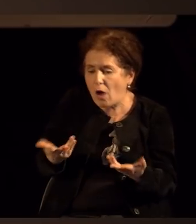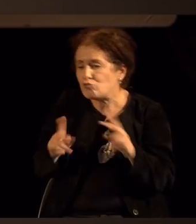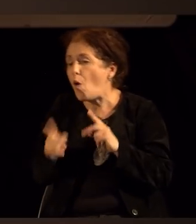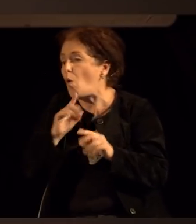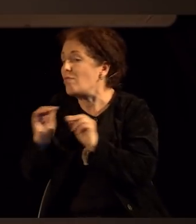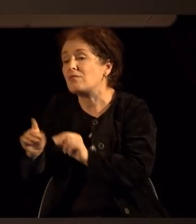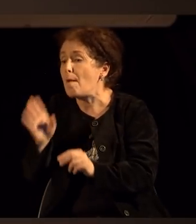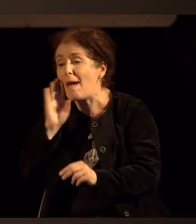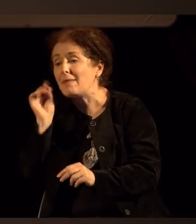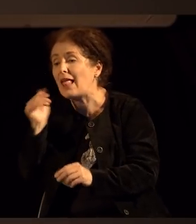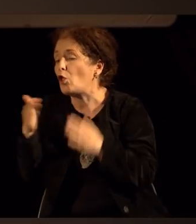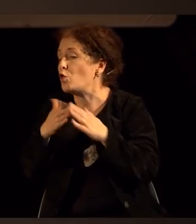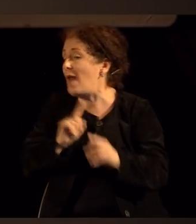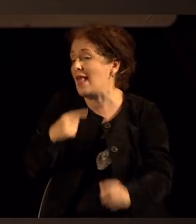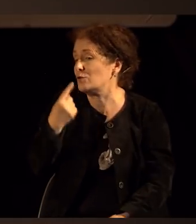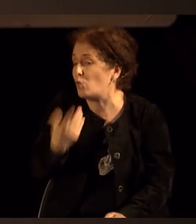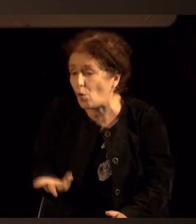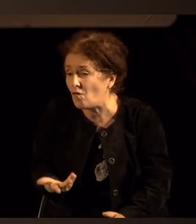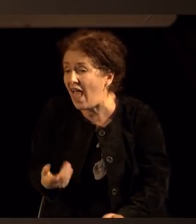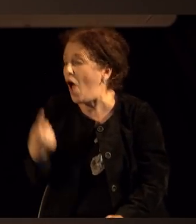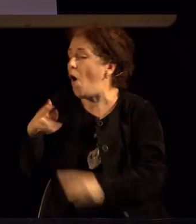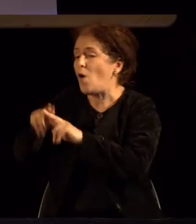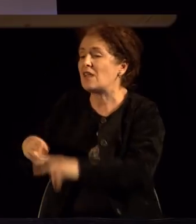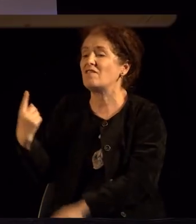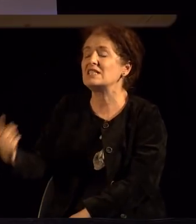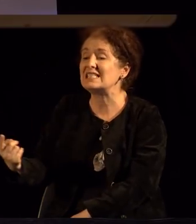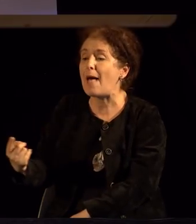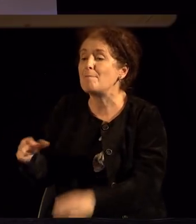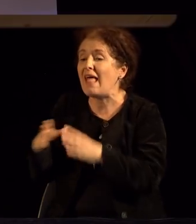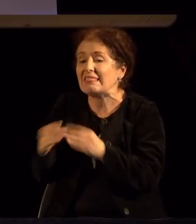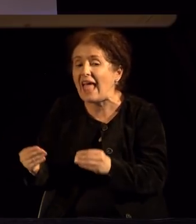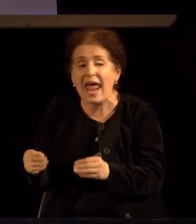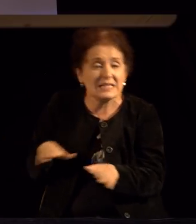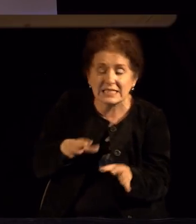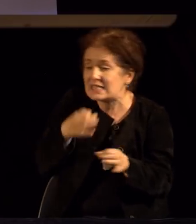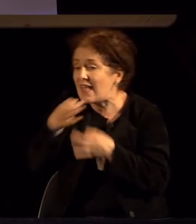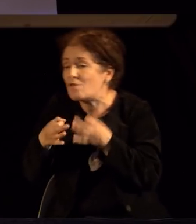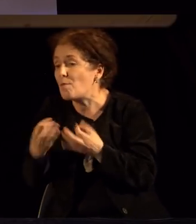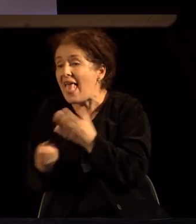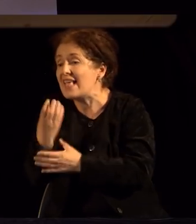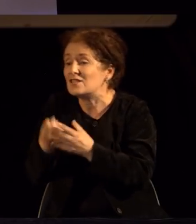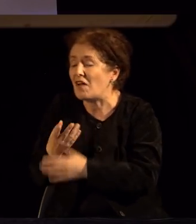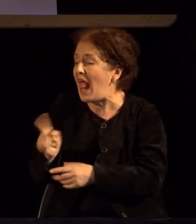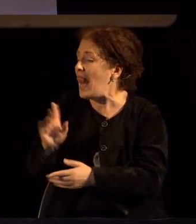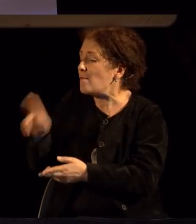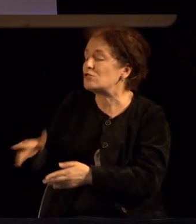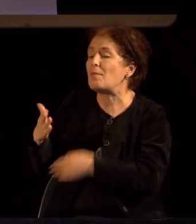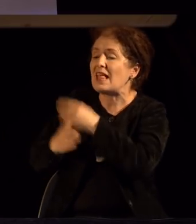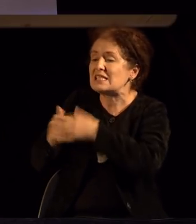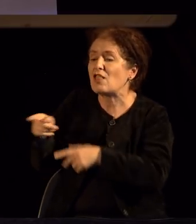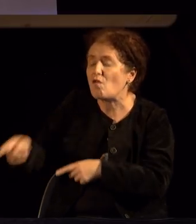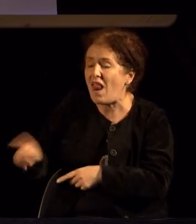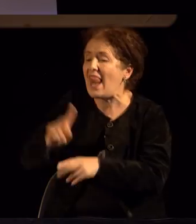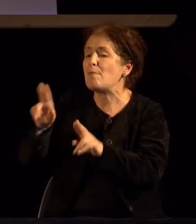да ги расчистите тие работи. И оттога потоа ќе следи дека не може да биде среќен, не ќе може да биде задоволен,